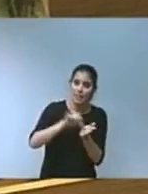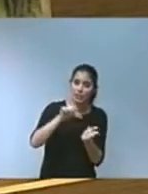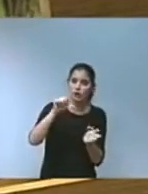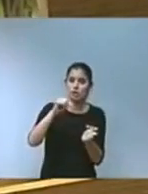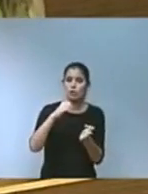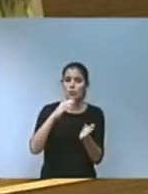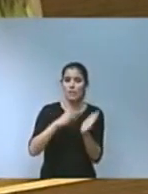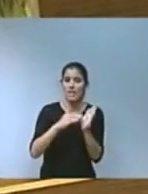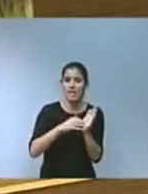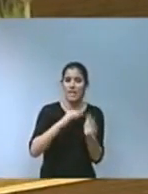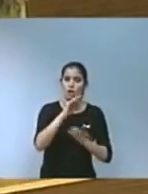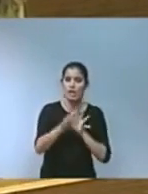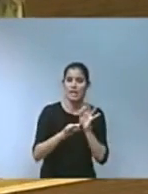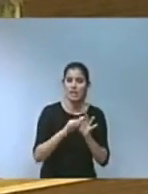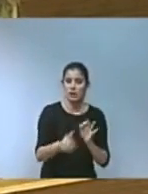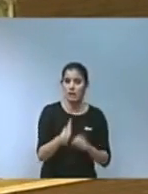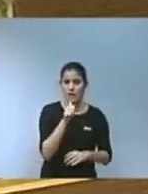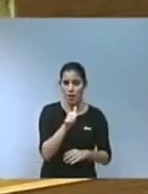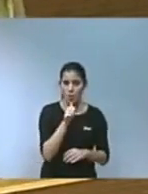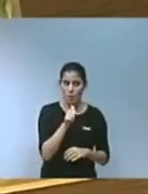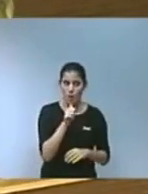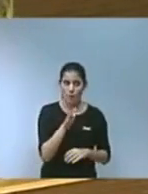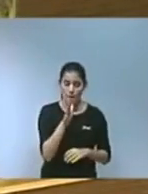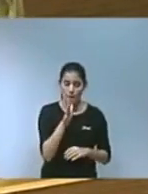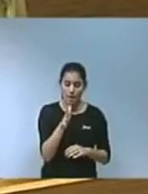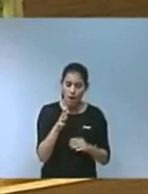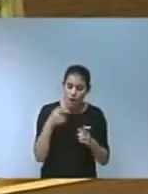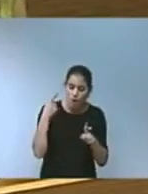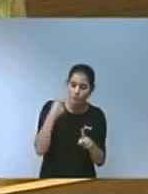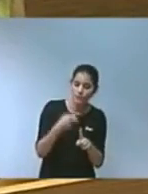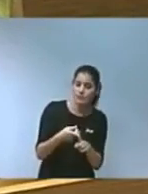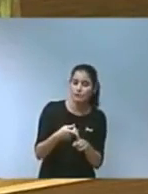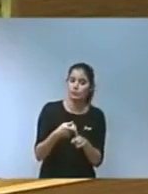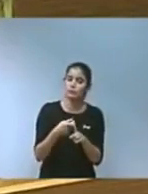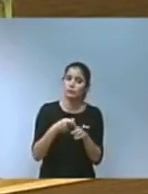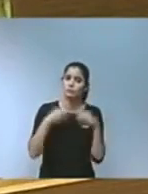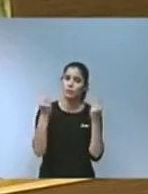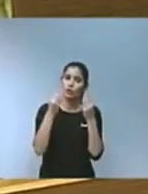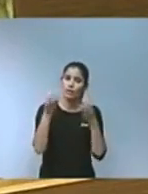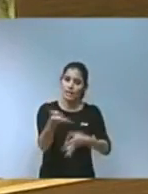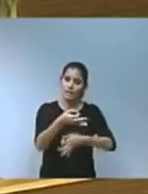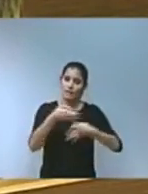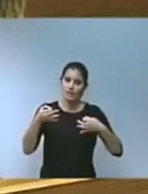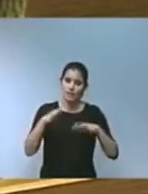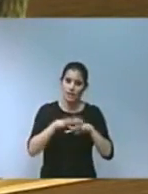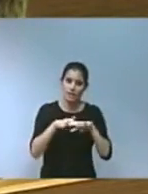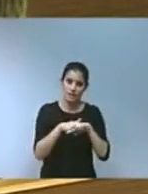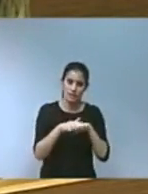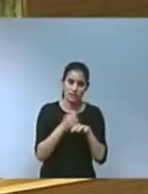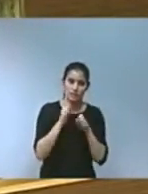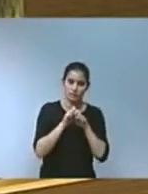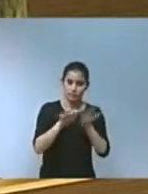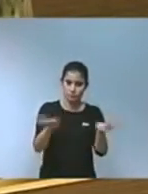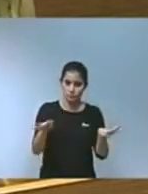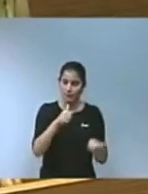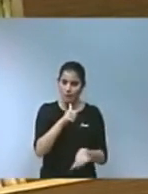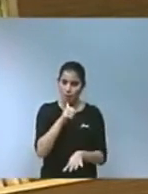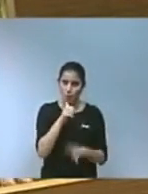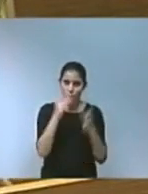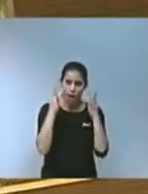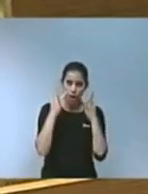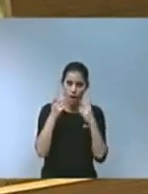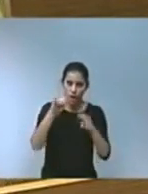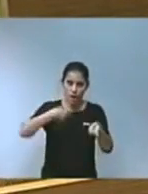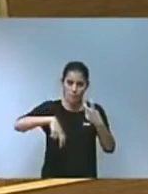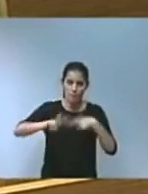estructures i entitats públiques actuals amb l'objectiu de millorar l'eficiència de les xarxes de proveïment i sanejament i reforç de la capacitat de depuració